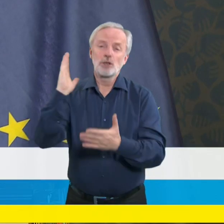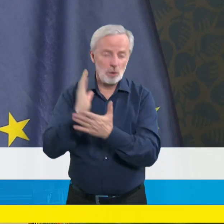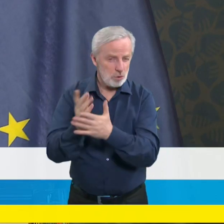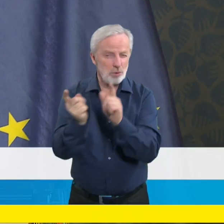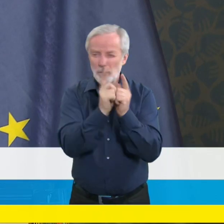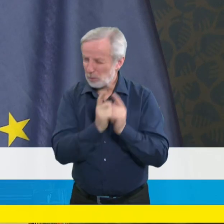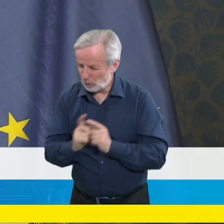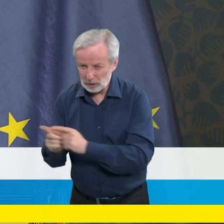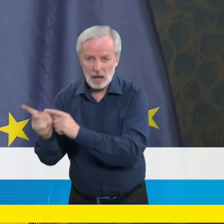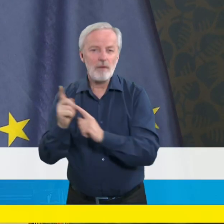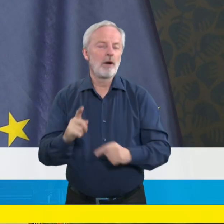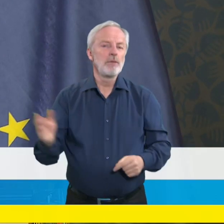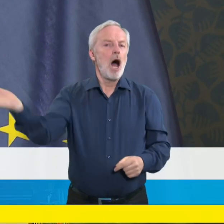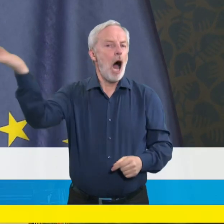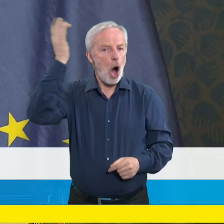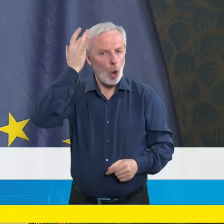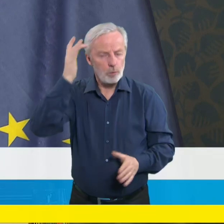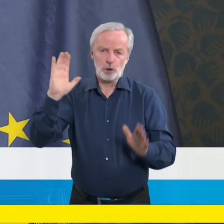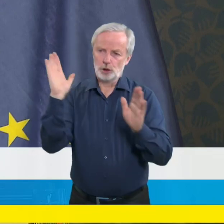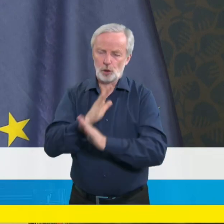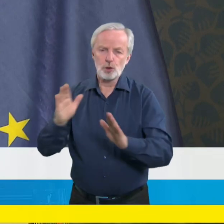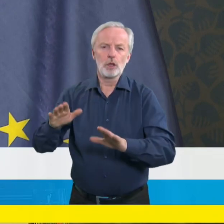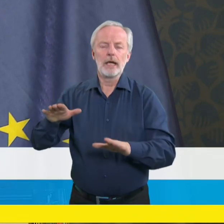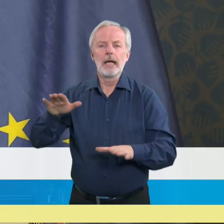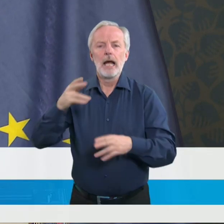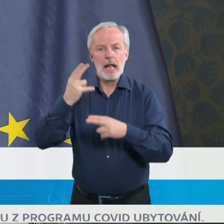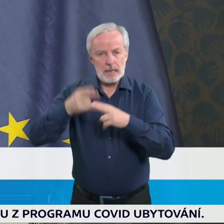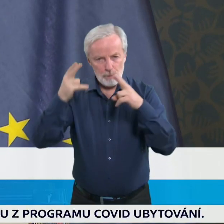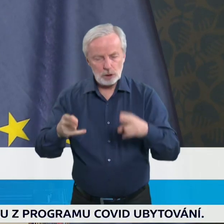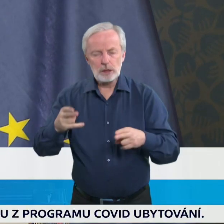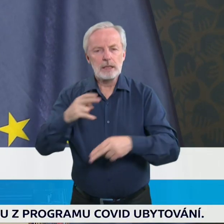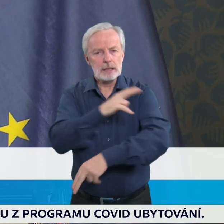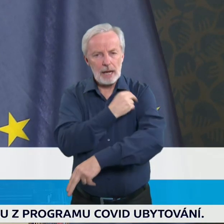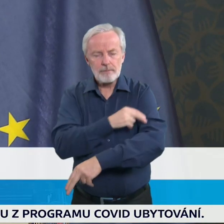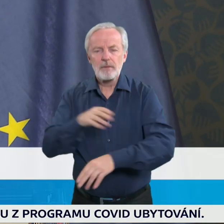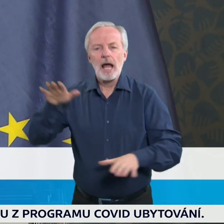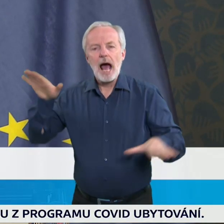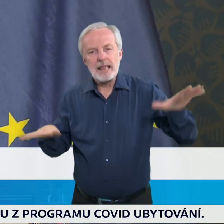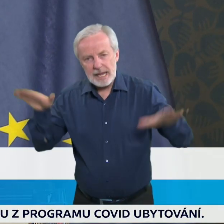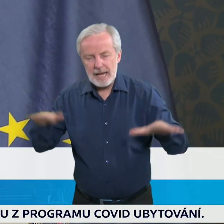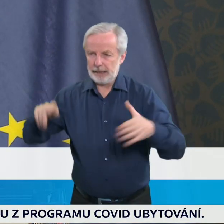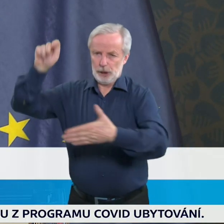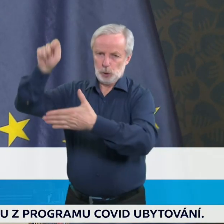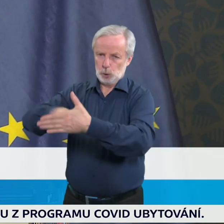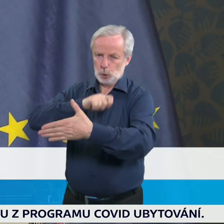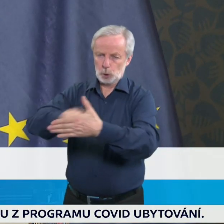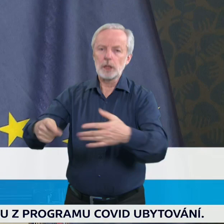zodpovědní, se rozhodli jít tímto způsobem a já jsem s jejich závěrem souhlasil.